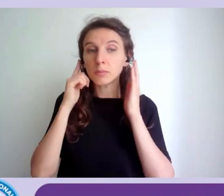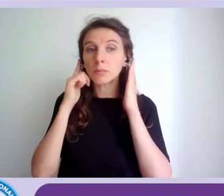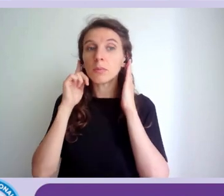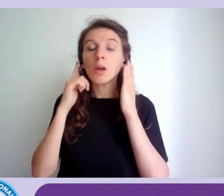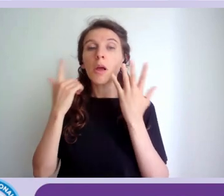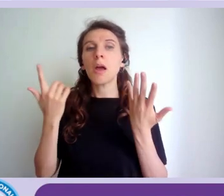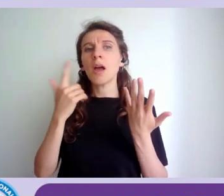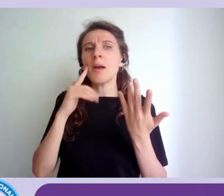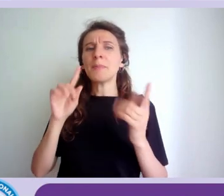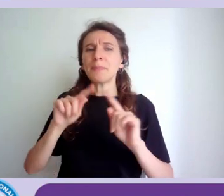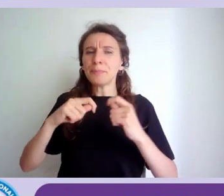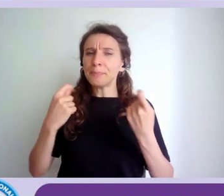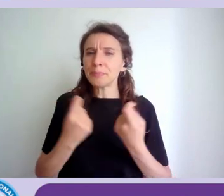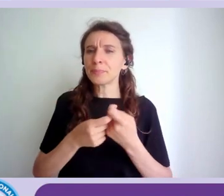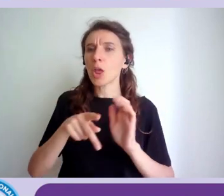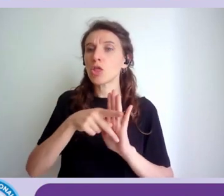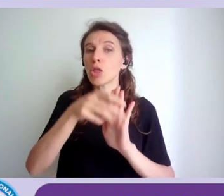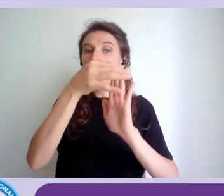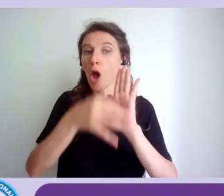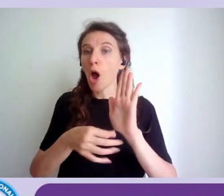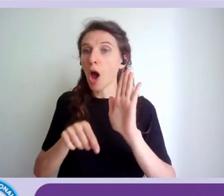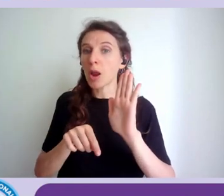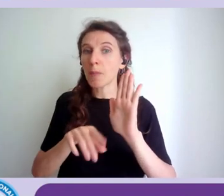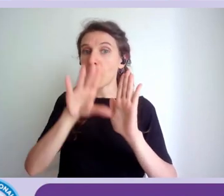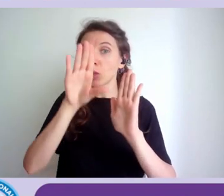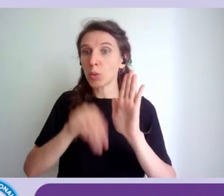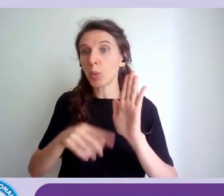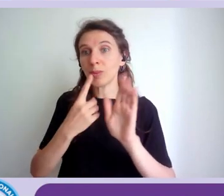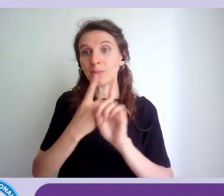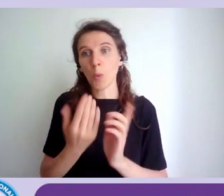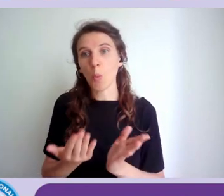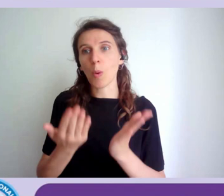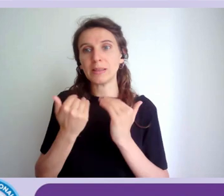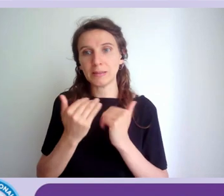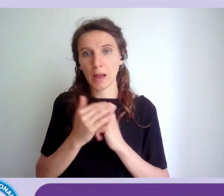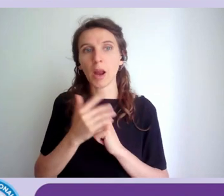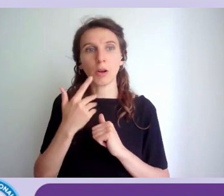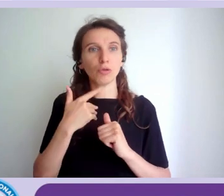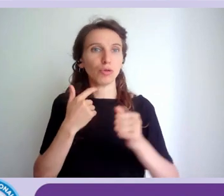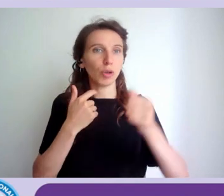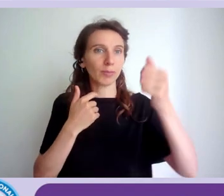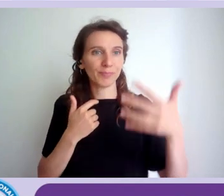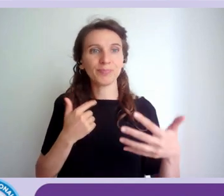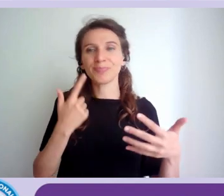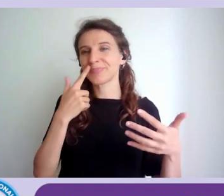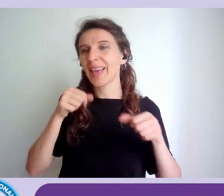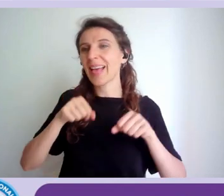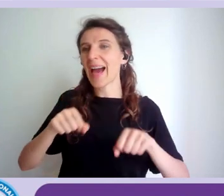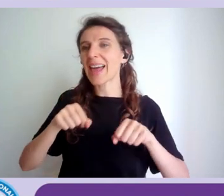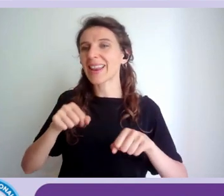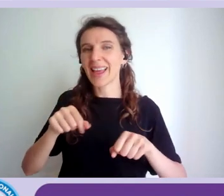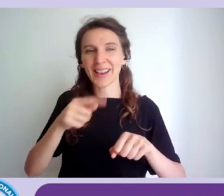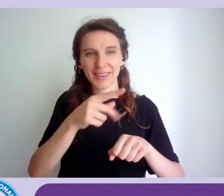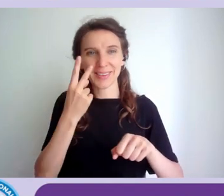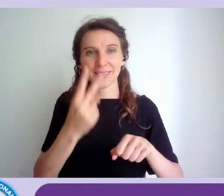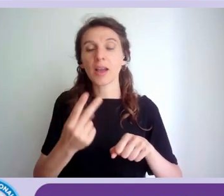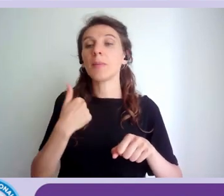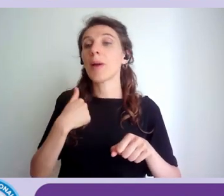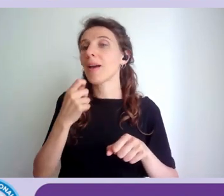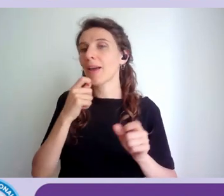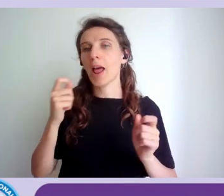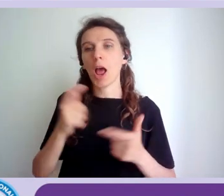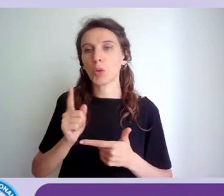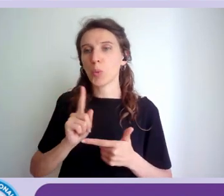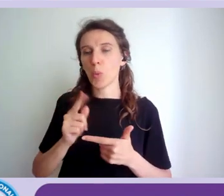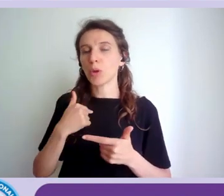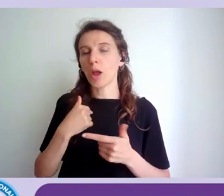tendenzialmente queste norme che sono tutte da acquistare infatti nella slide c l'immagine del carrello significa non sono norme a titolo gratuito sono